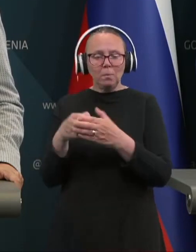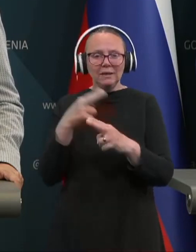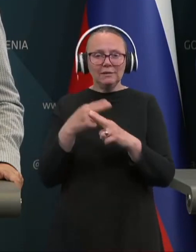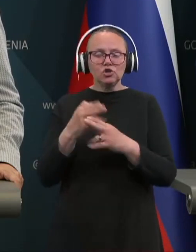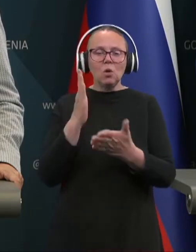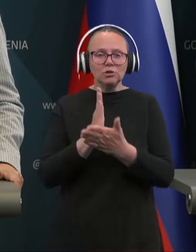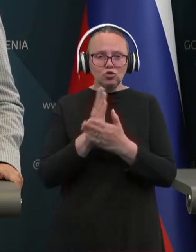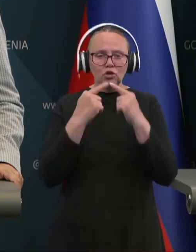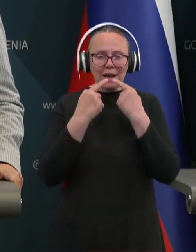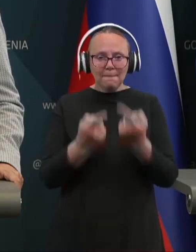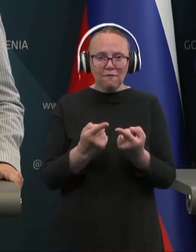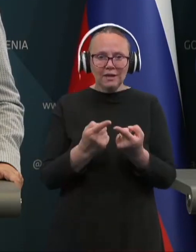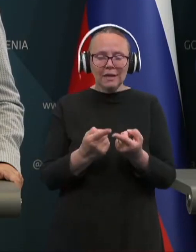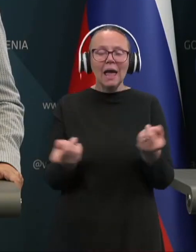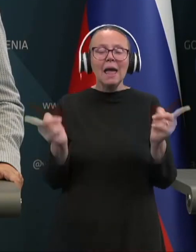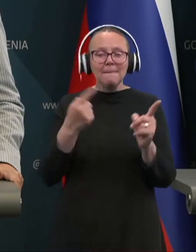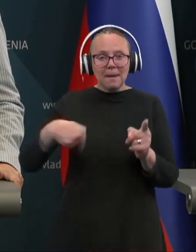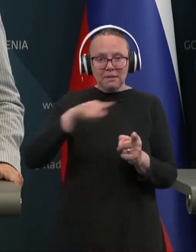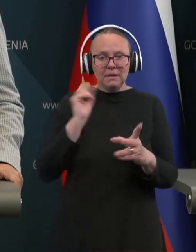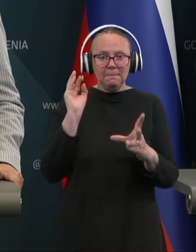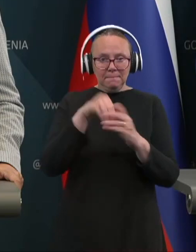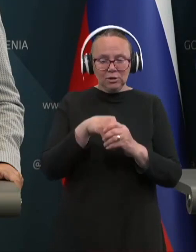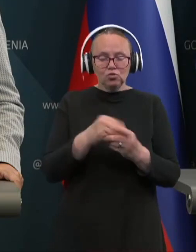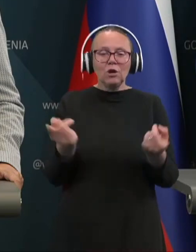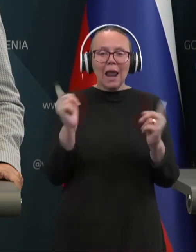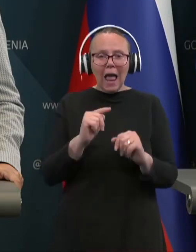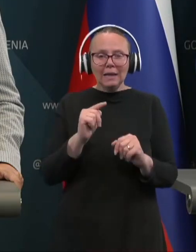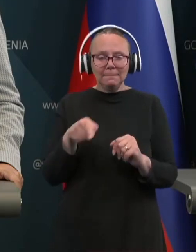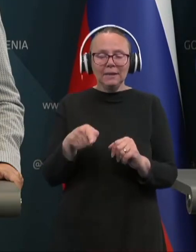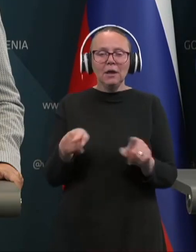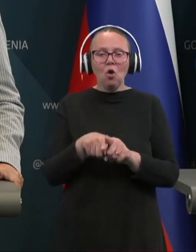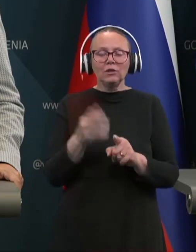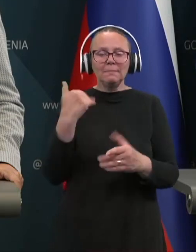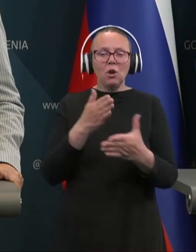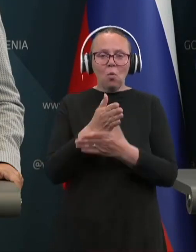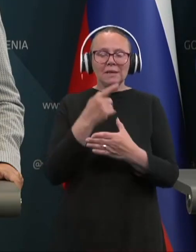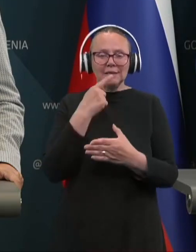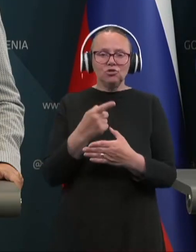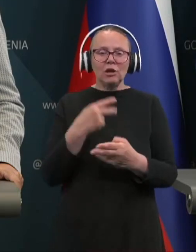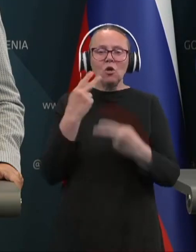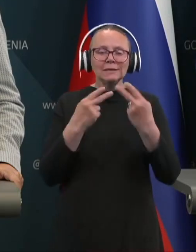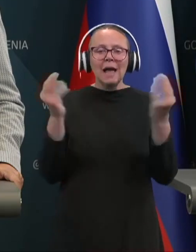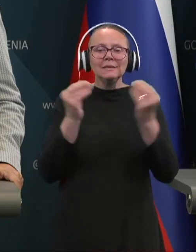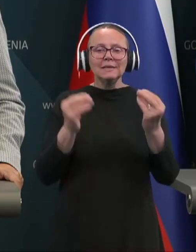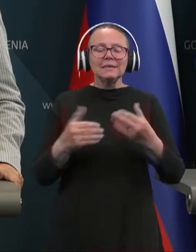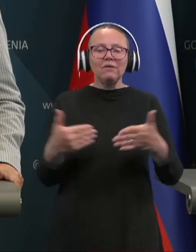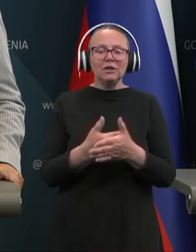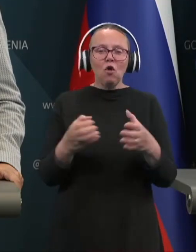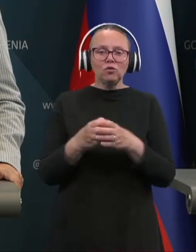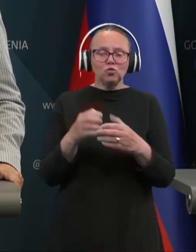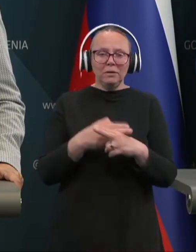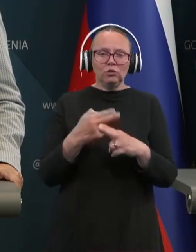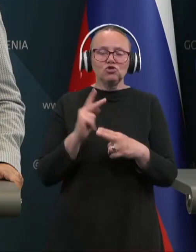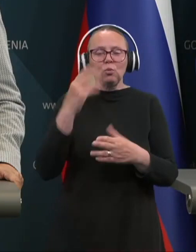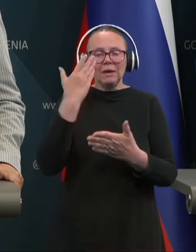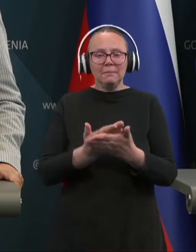napovedale in bi se jim mi pridružili, ali bi, tako kot je bilo tudi v mestrečeno, iskali oziroma sestavljali novo skupino držav,